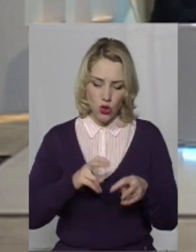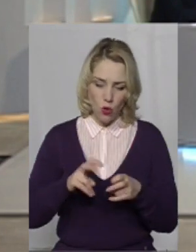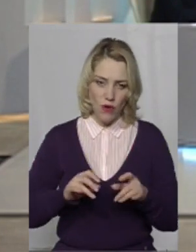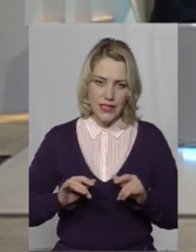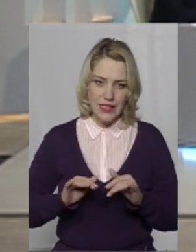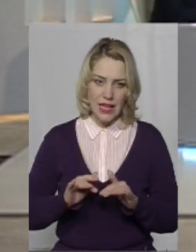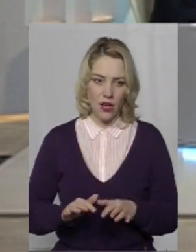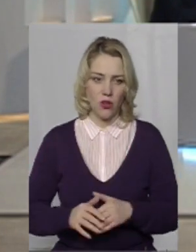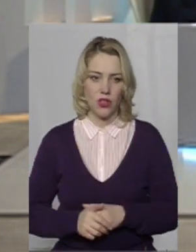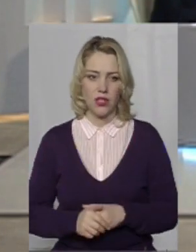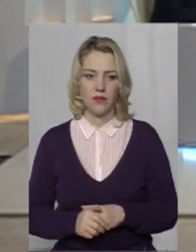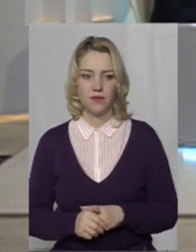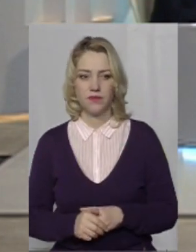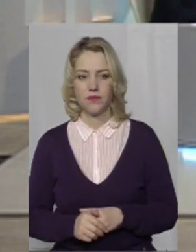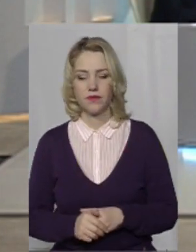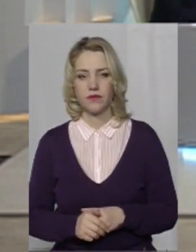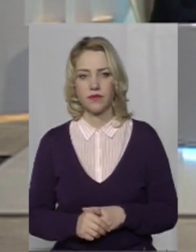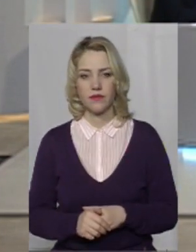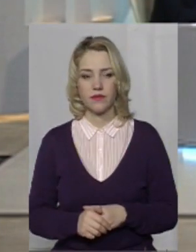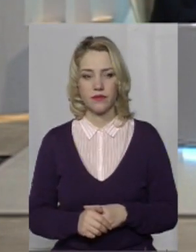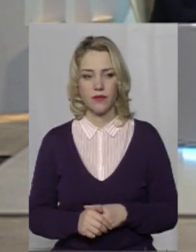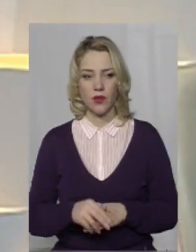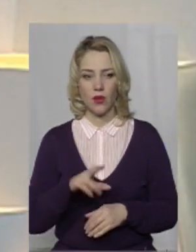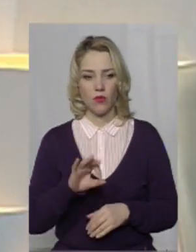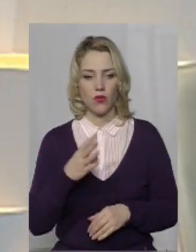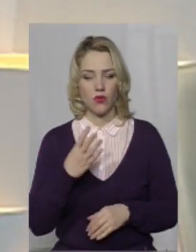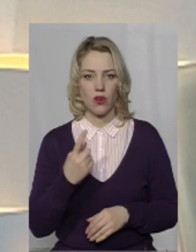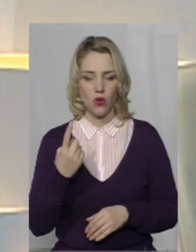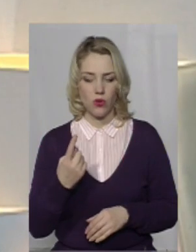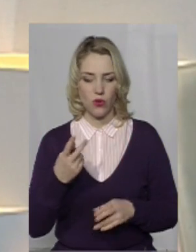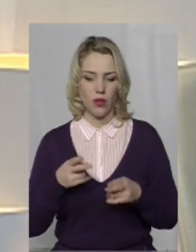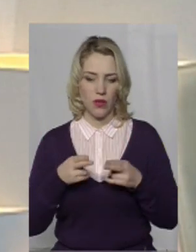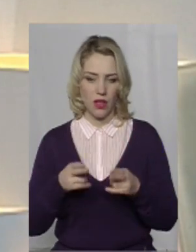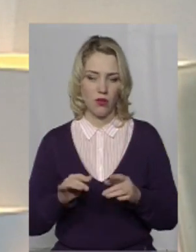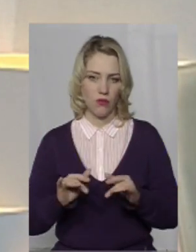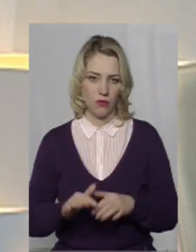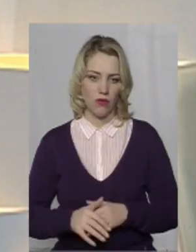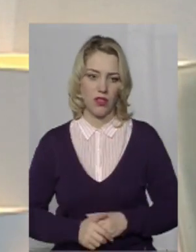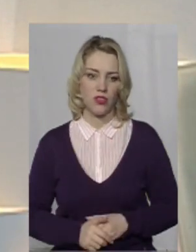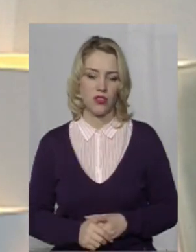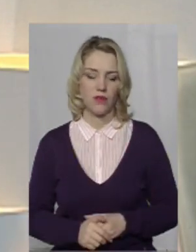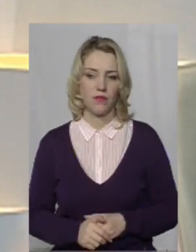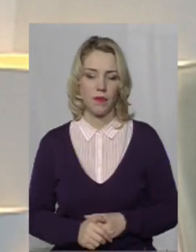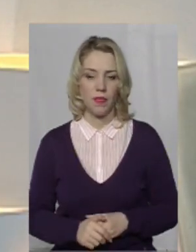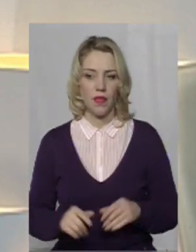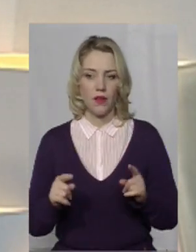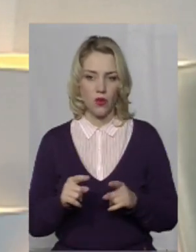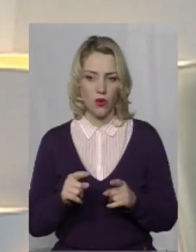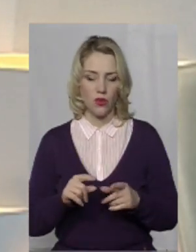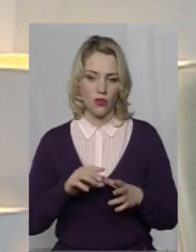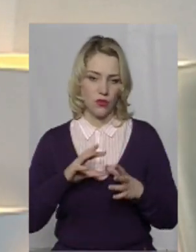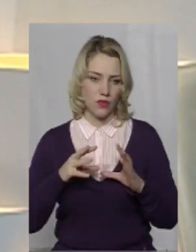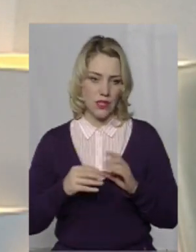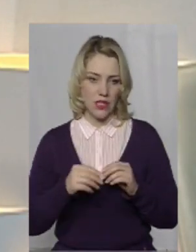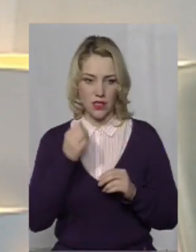слідчі дії по 41 кримінальному провадженні. Коротко, звичайно, все.